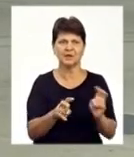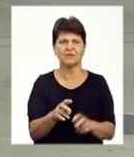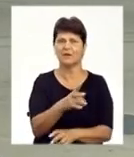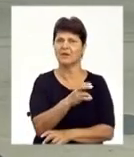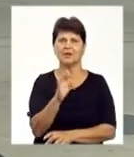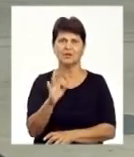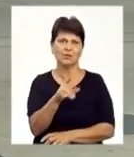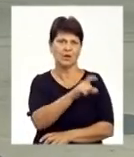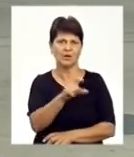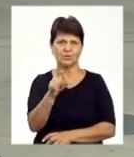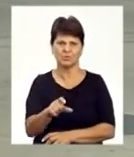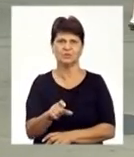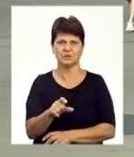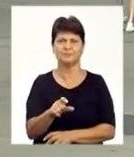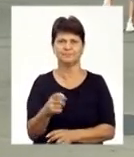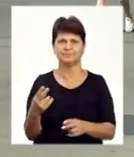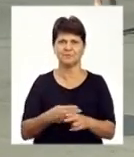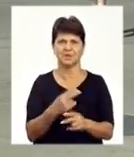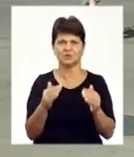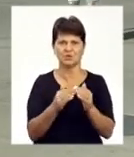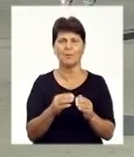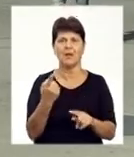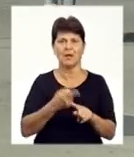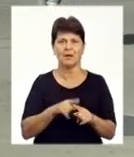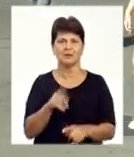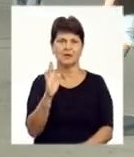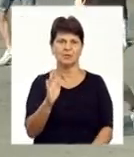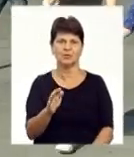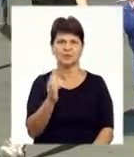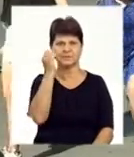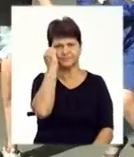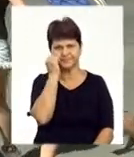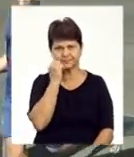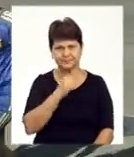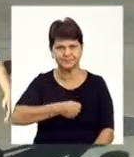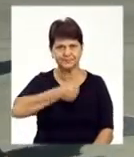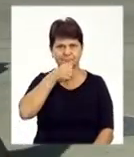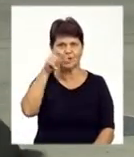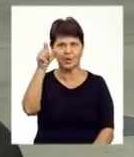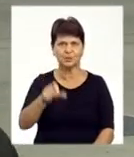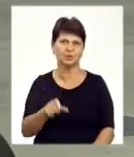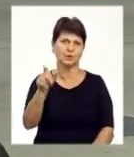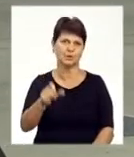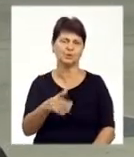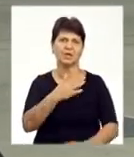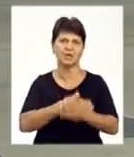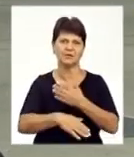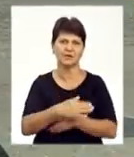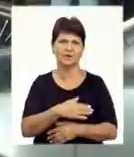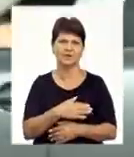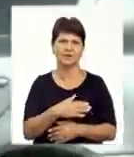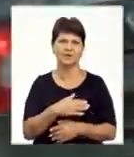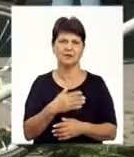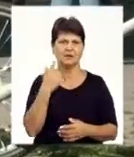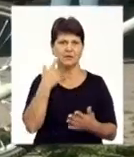тільки люди без определенного міста жительства, але це і престарелі люди, люди-інваліді, які, можливо,